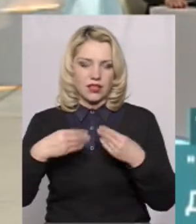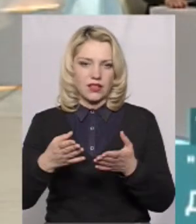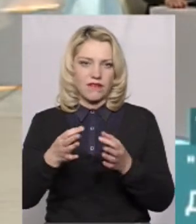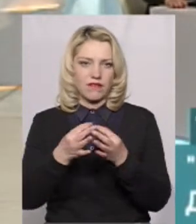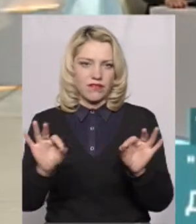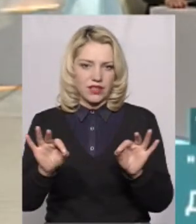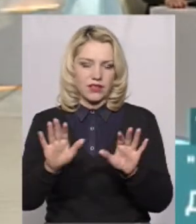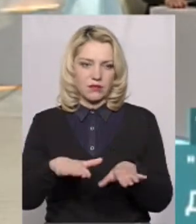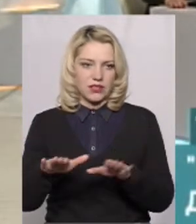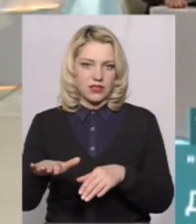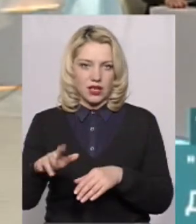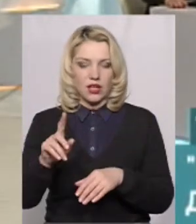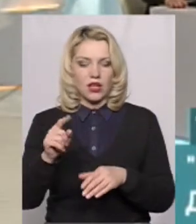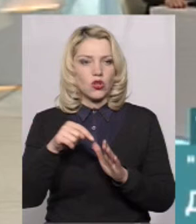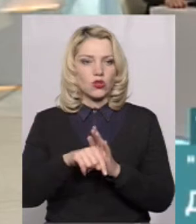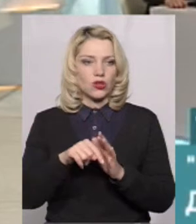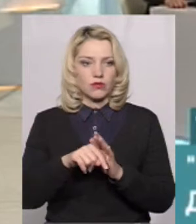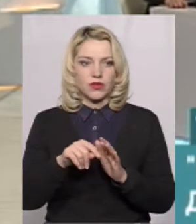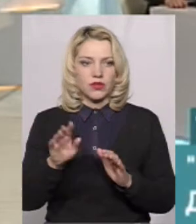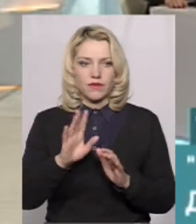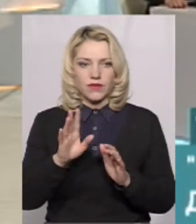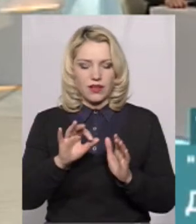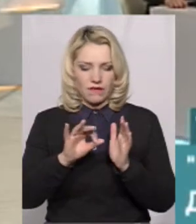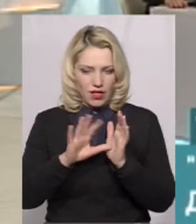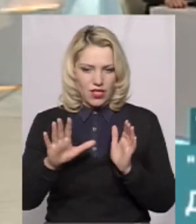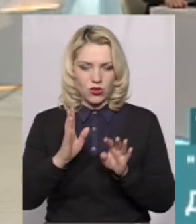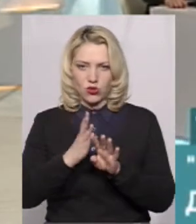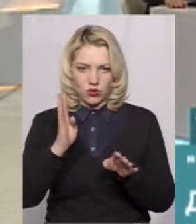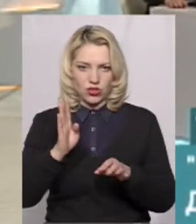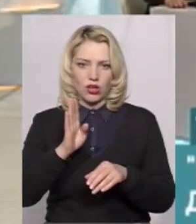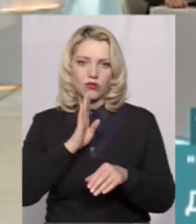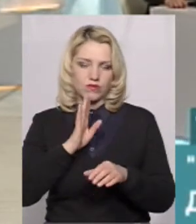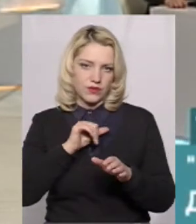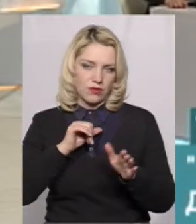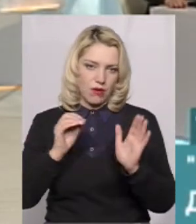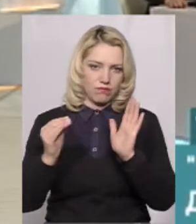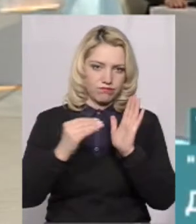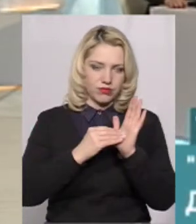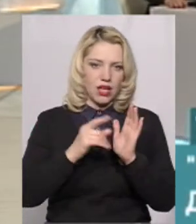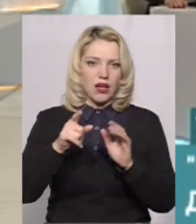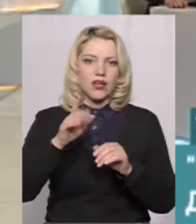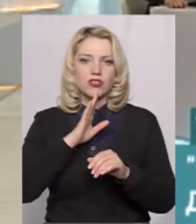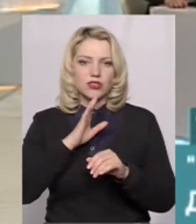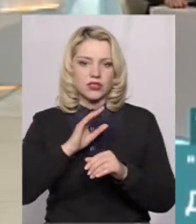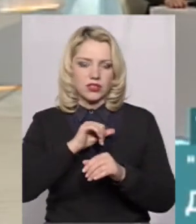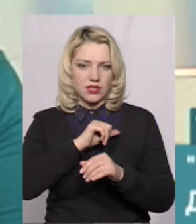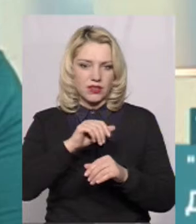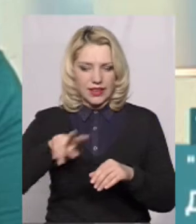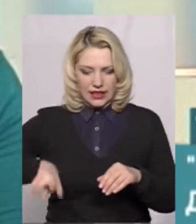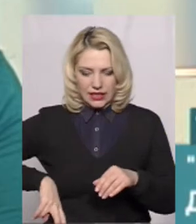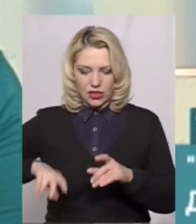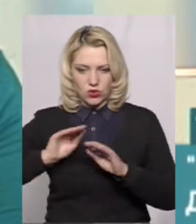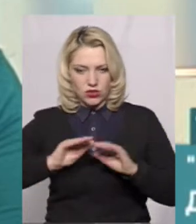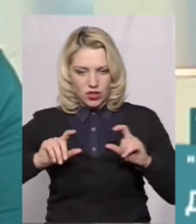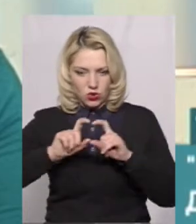То повідомляє вас про наявність вільних? Ні, вона в електронну чергу це вносить. електронну чергу? В неї є доступ до того, щоб вона могла внести